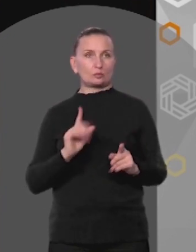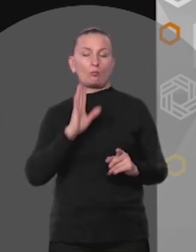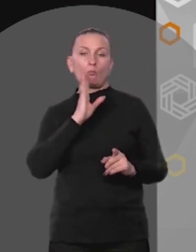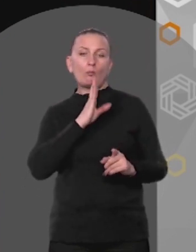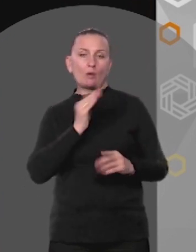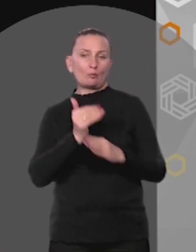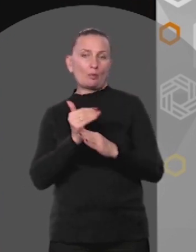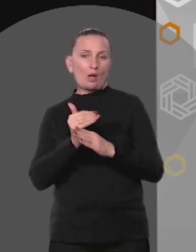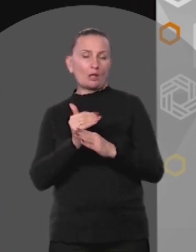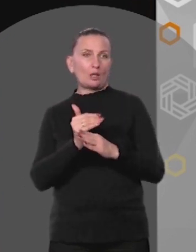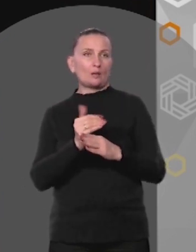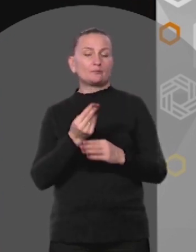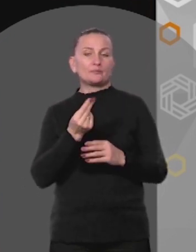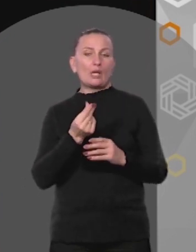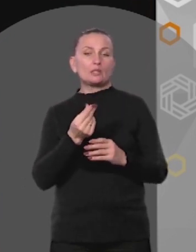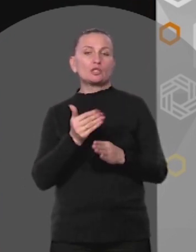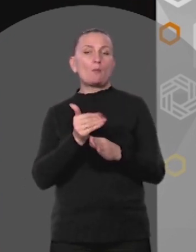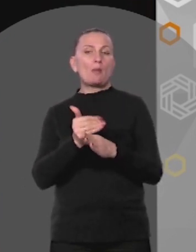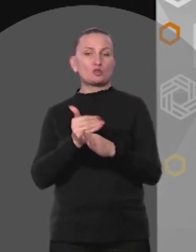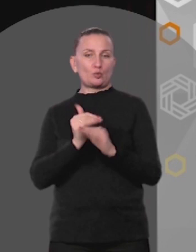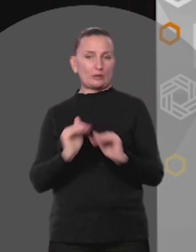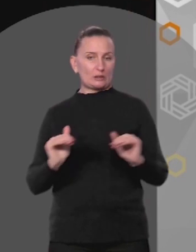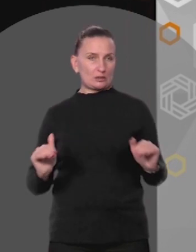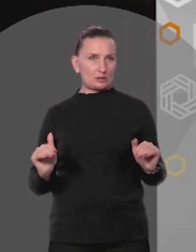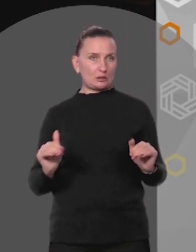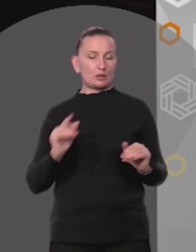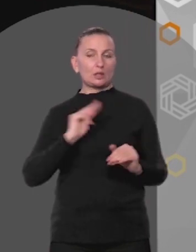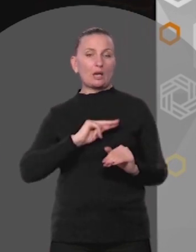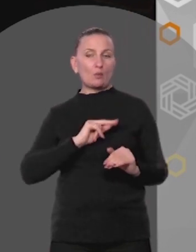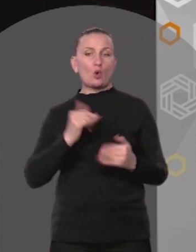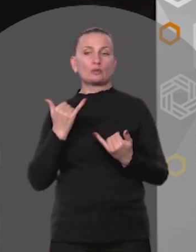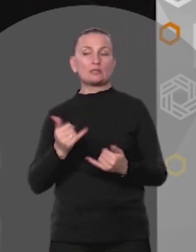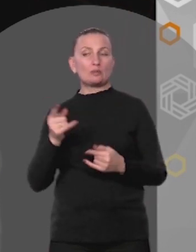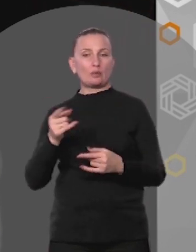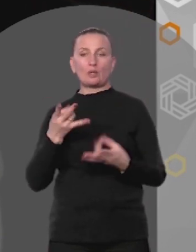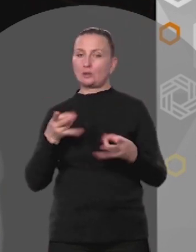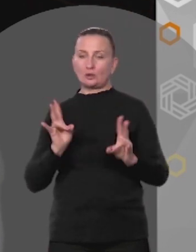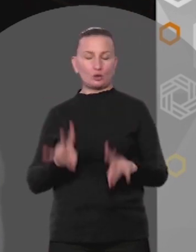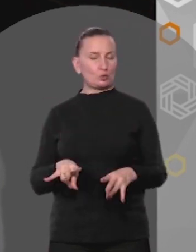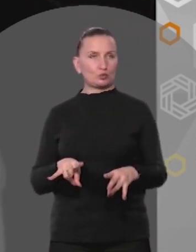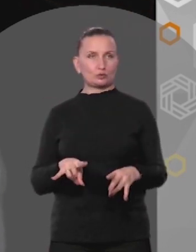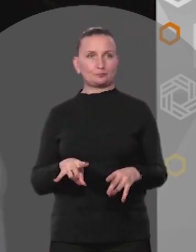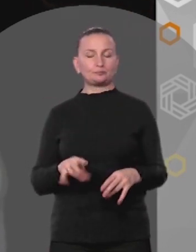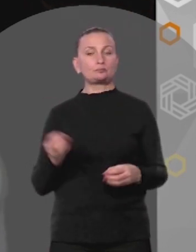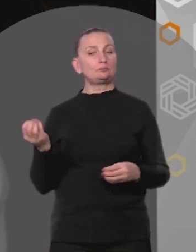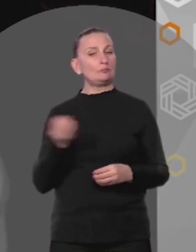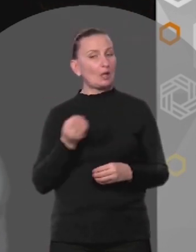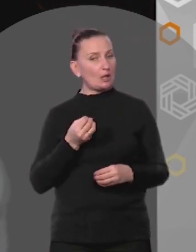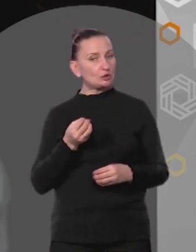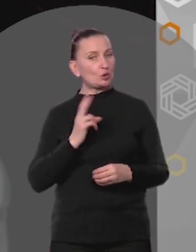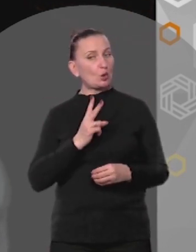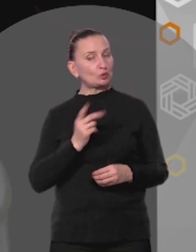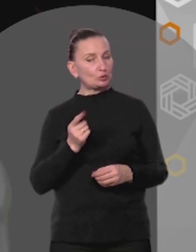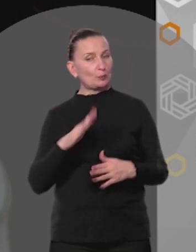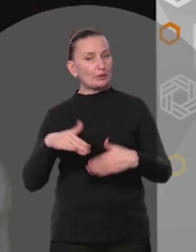Твоей маме Очень приличное денежное пособие На детей И работать теперь тебе Совсем не обязательно А еще кое